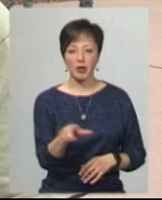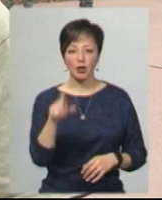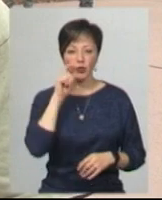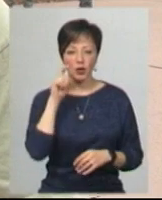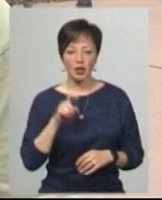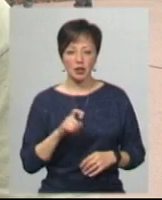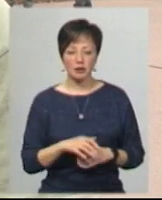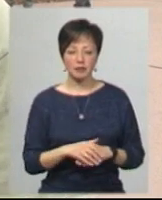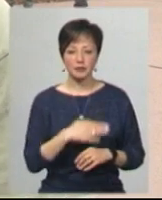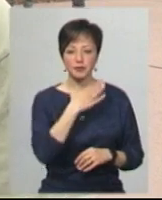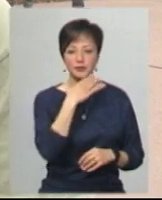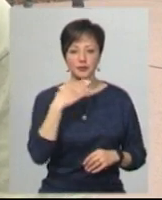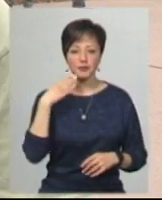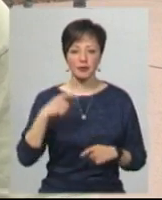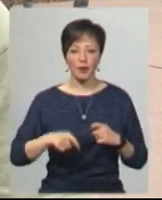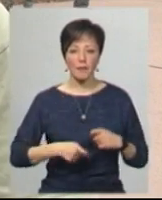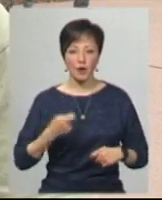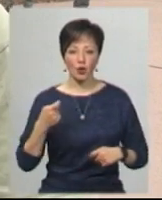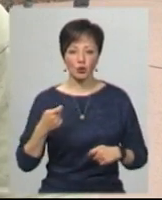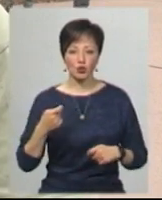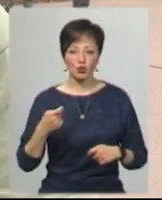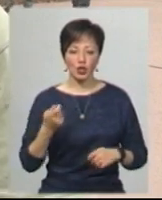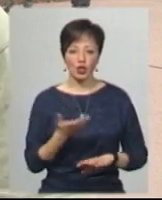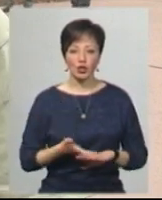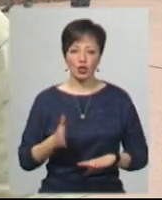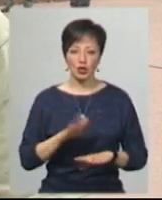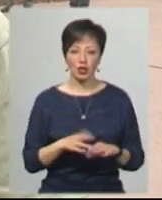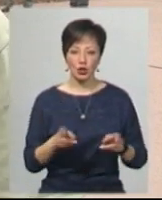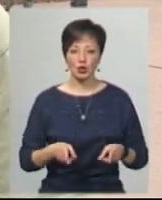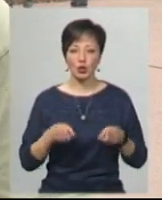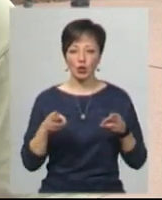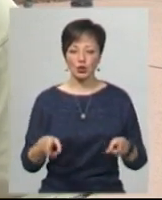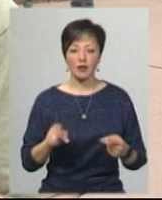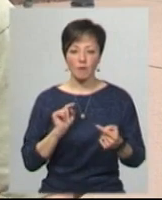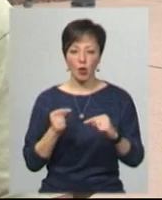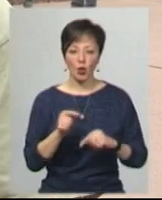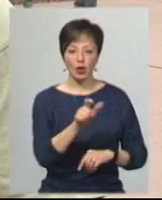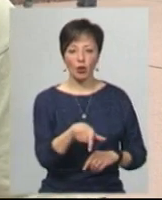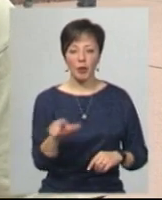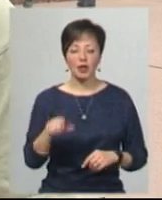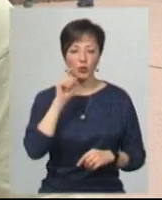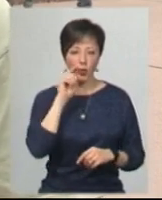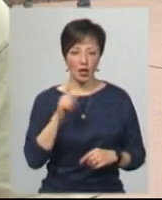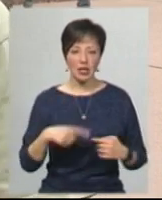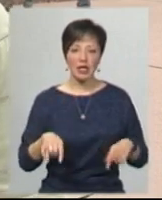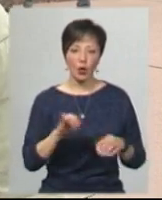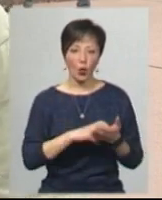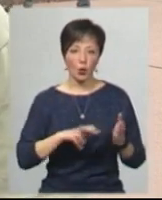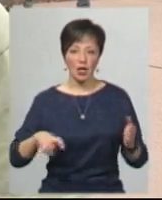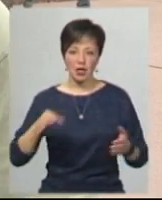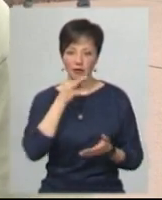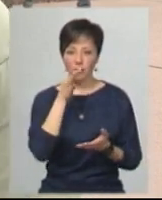чисельні порушення вчинення тяжких злочинів проти громадян України та уникнення